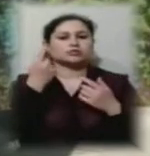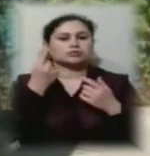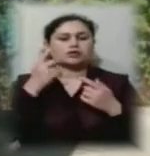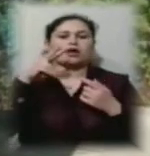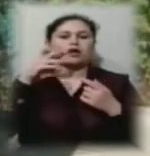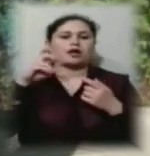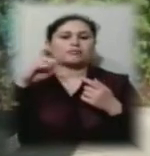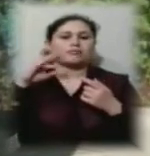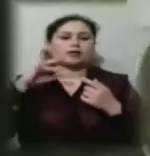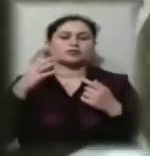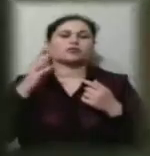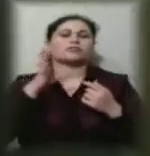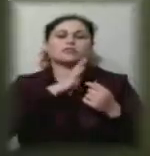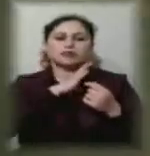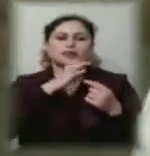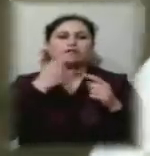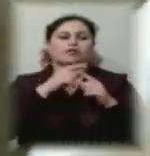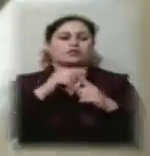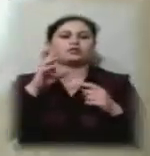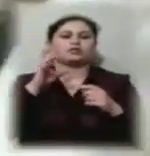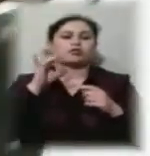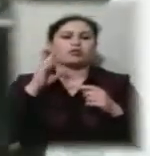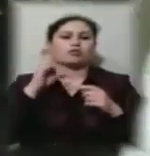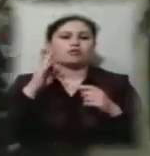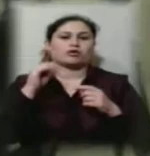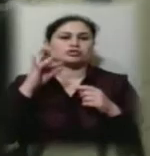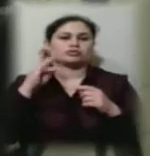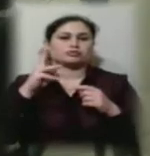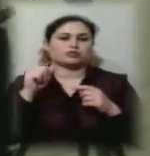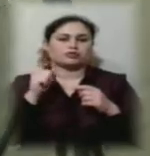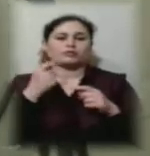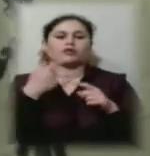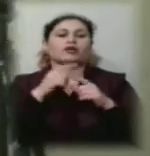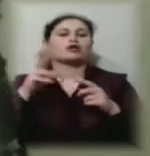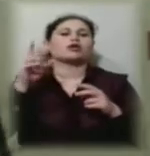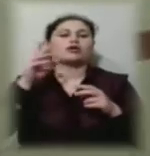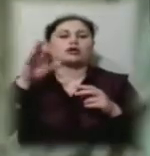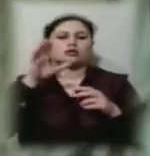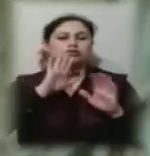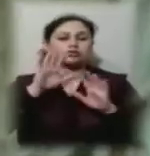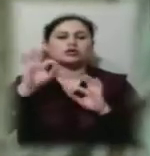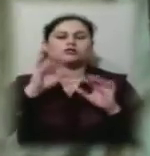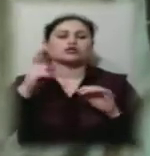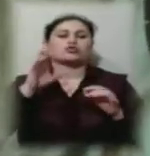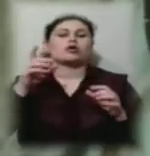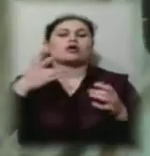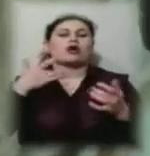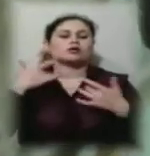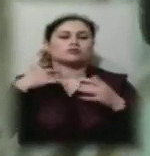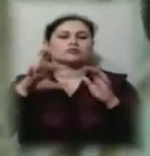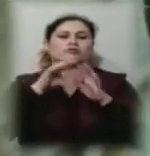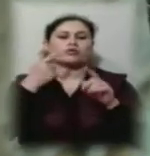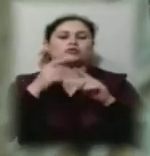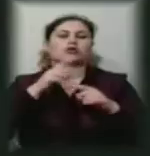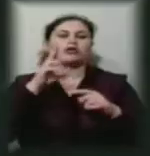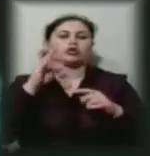повинна бути рокова жінка. Микола Дуднік розказав, що акторів для своїх фільмів режисери команд шукали, зокрема, під час кінопроб. Участь